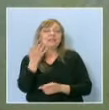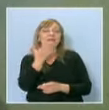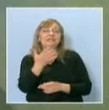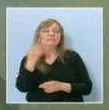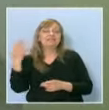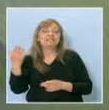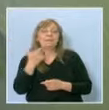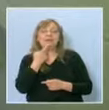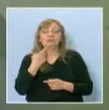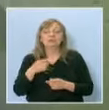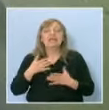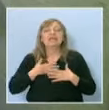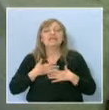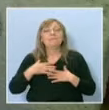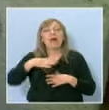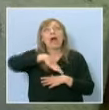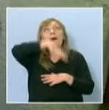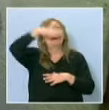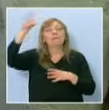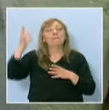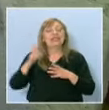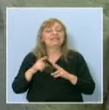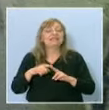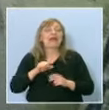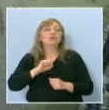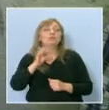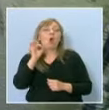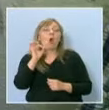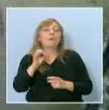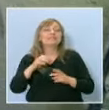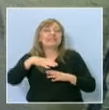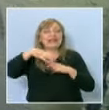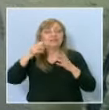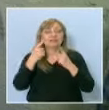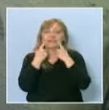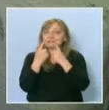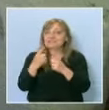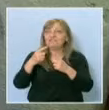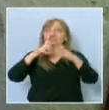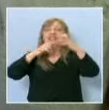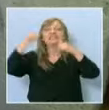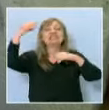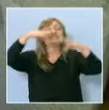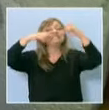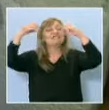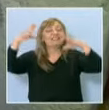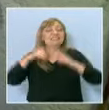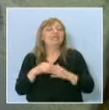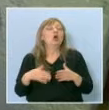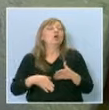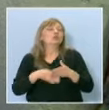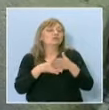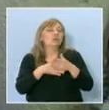планетариум и обсерватория. В обсерваторията се наблюдават звезди с помощта на мощните